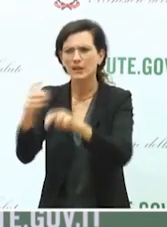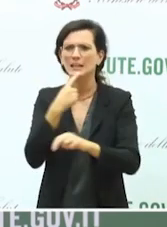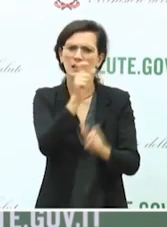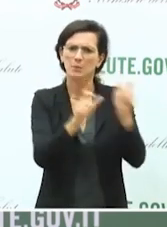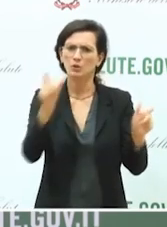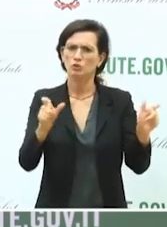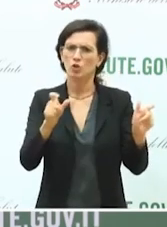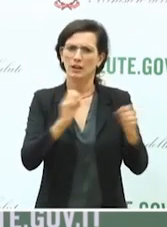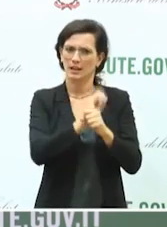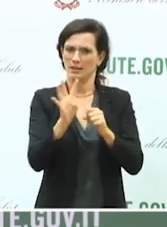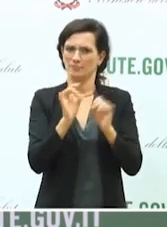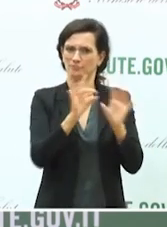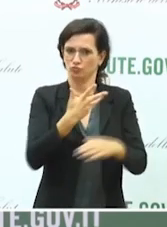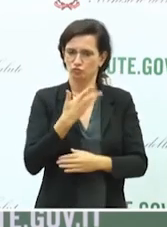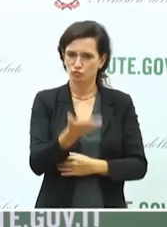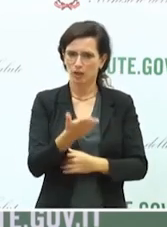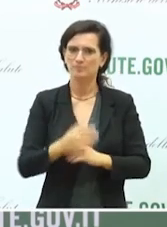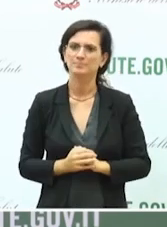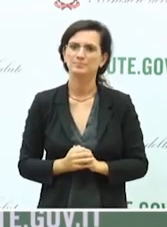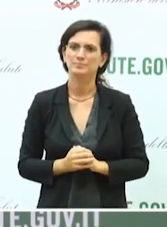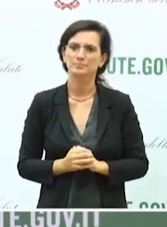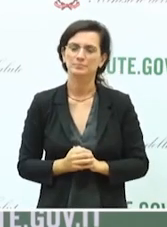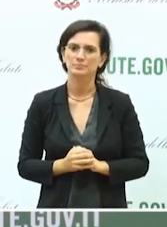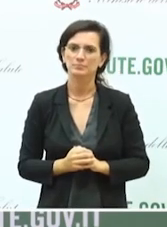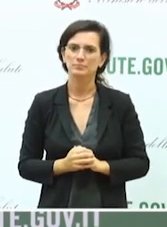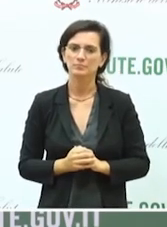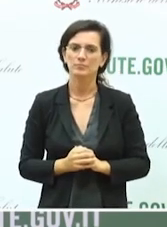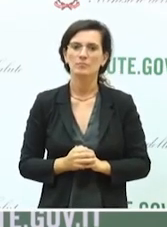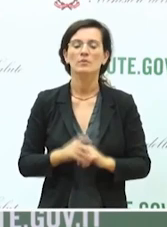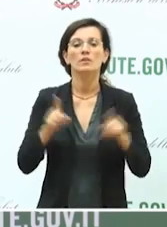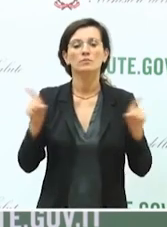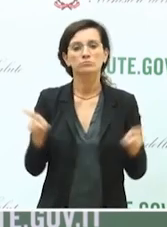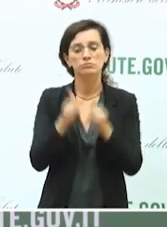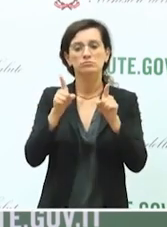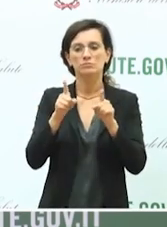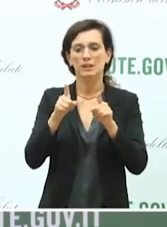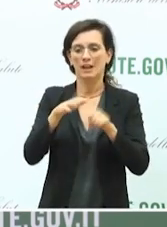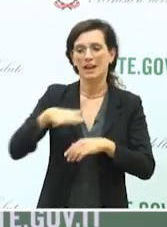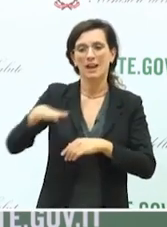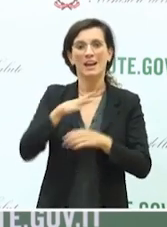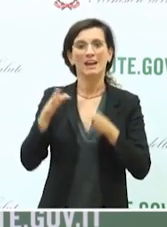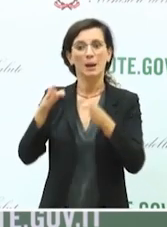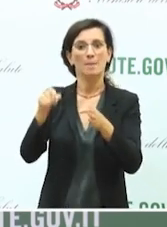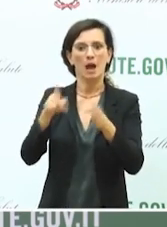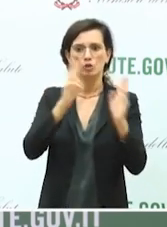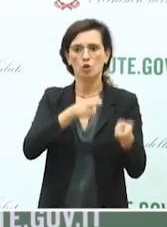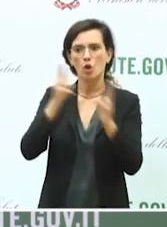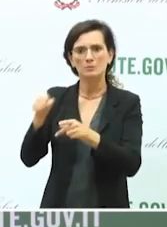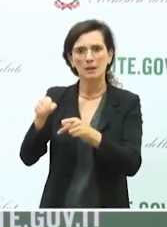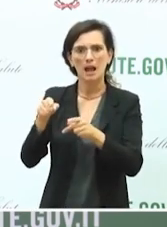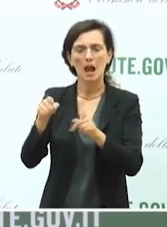e c'è anche una certa decongestione dei reparti ospedalieri